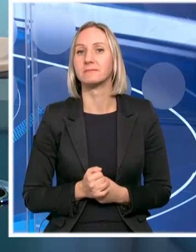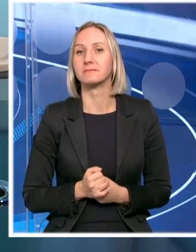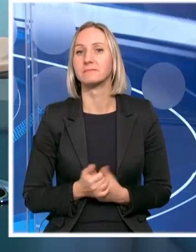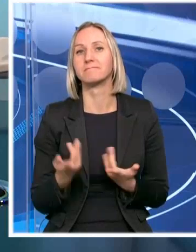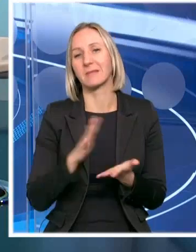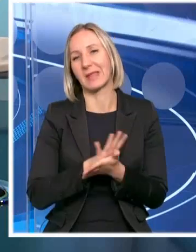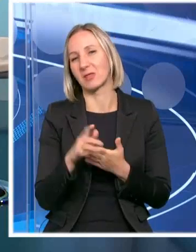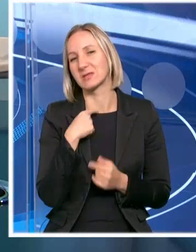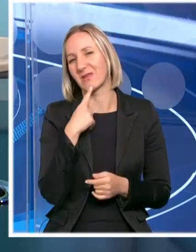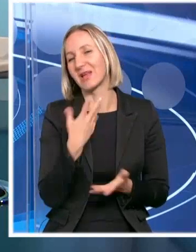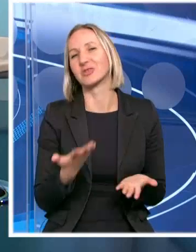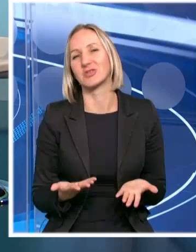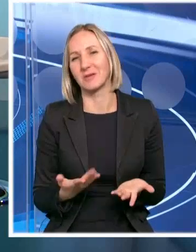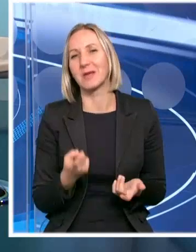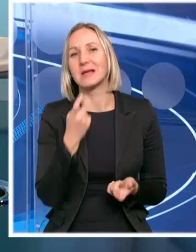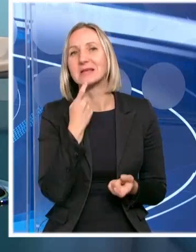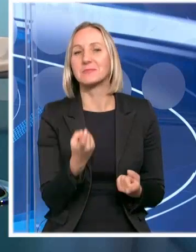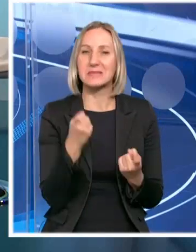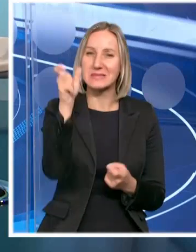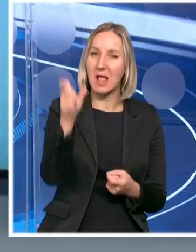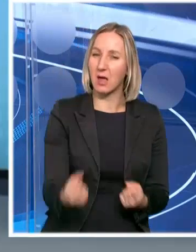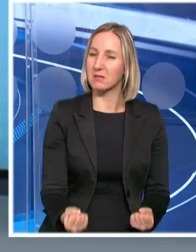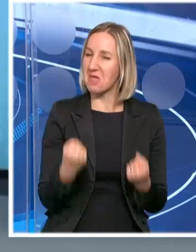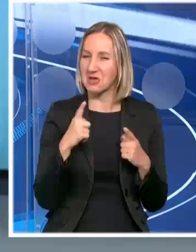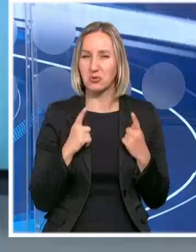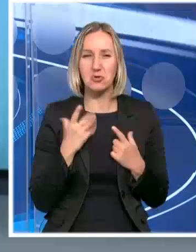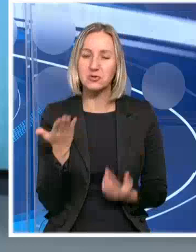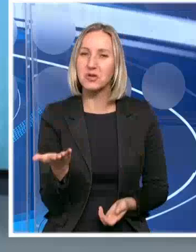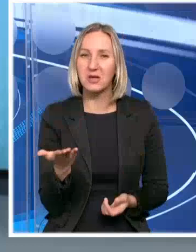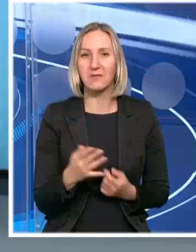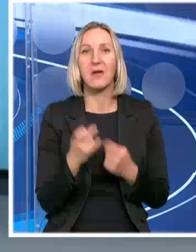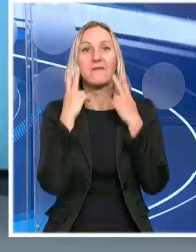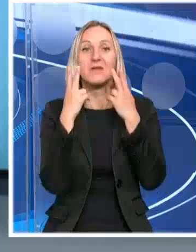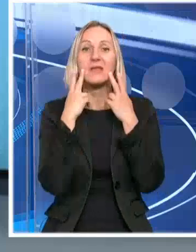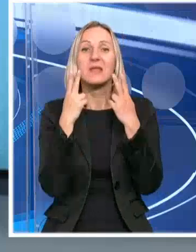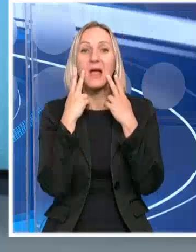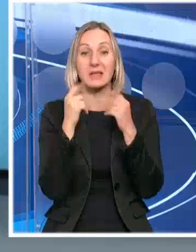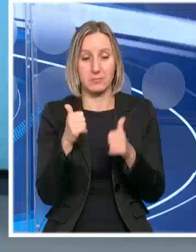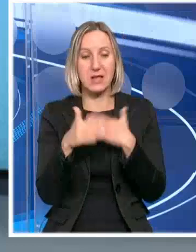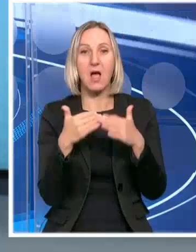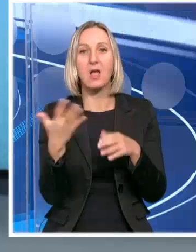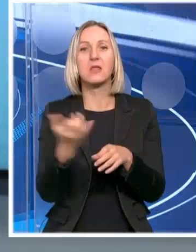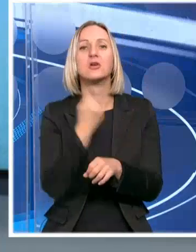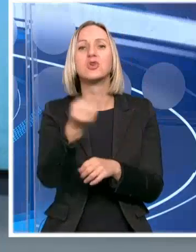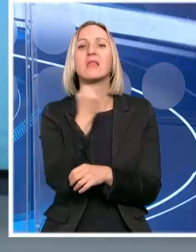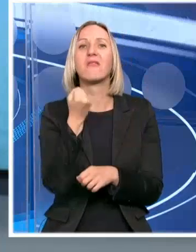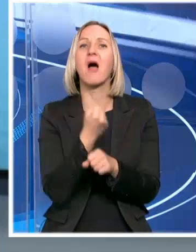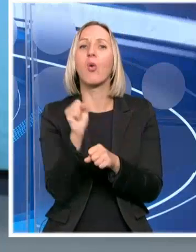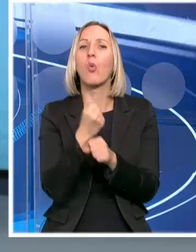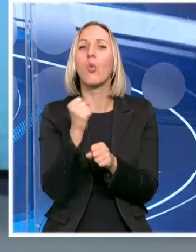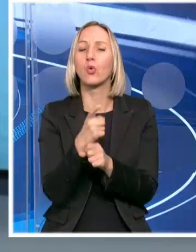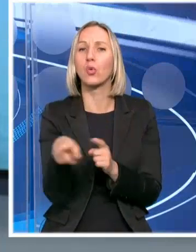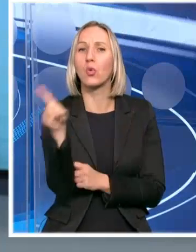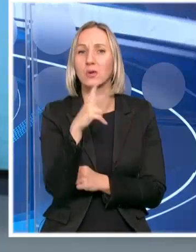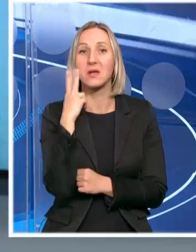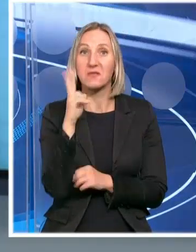onako jednostavno da kažem, srpski seljak i dalje jako teško živi. Ovih dana videli smo u toku je žetva kukuruza. Videli